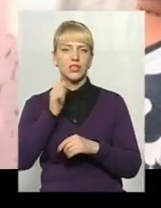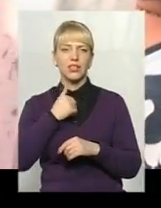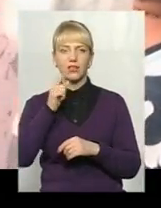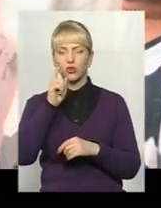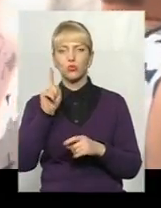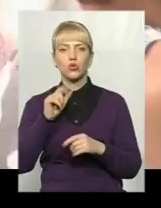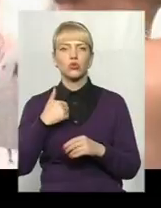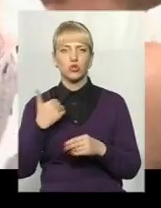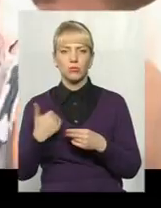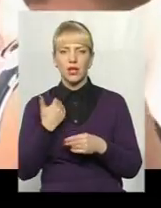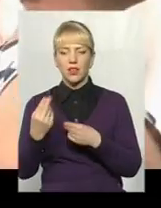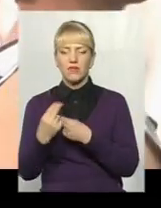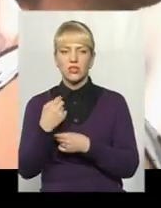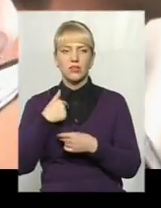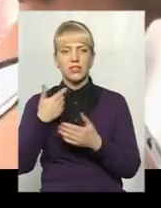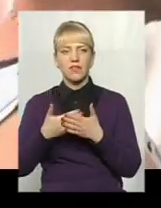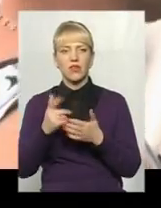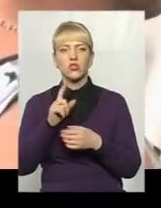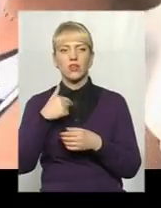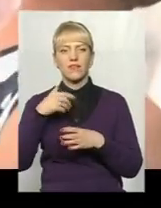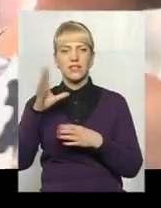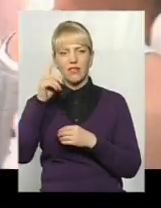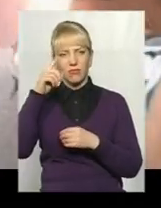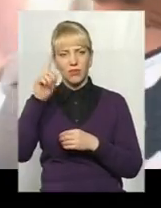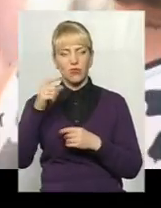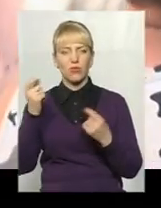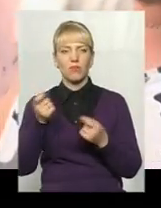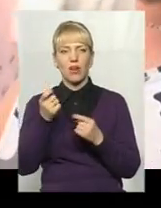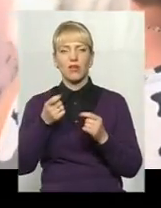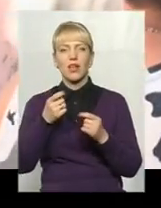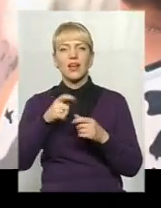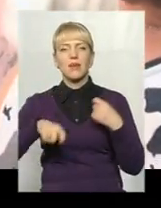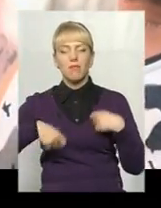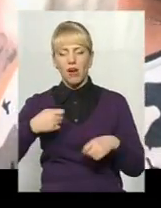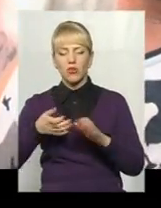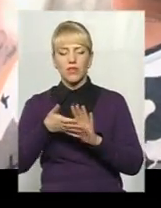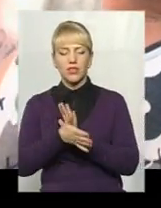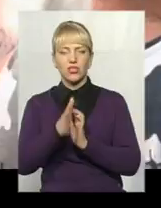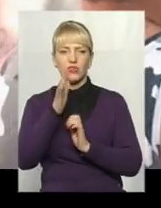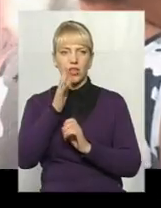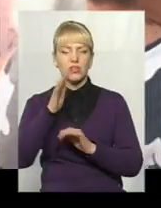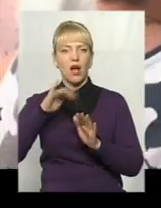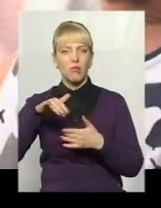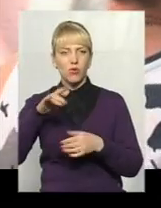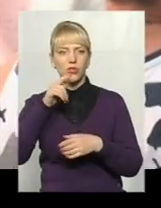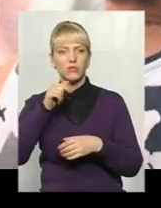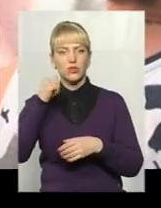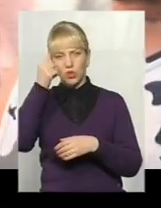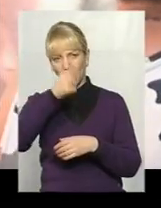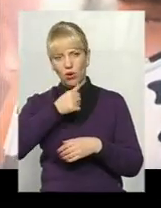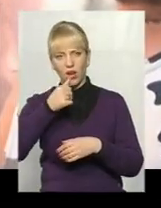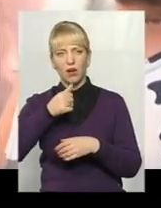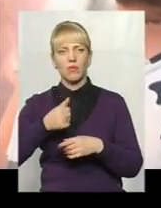все вмію і марно витрачаю час. А потім вже з роками я… А, це лишнє.